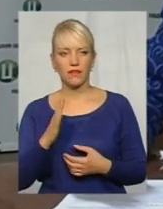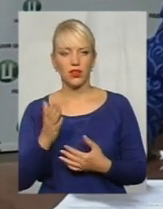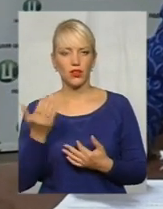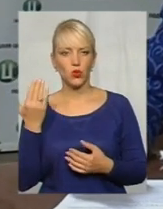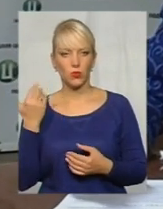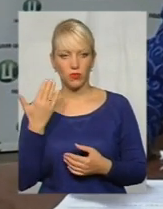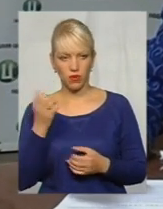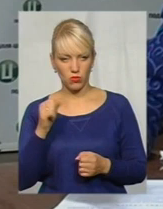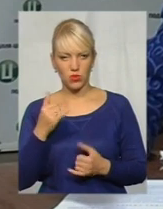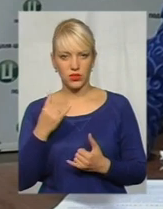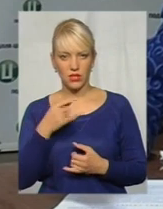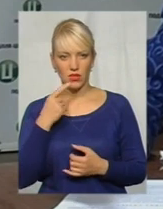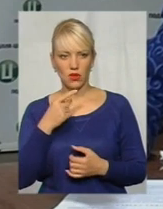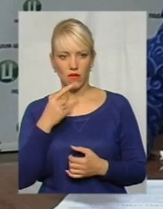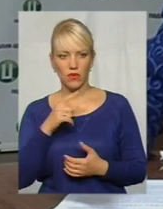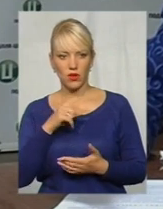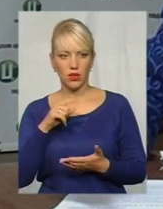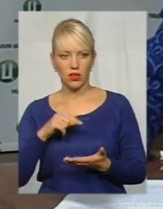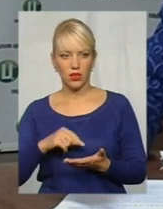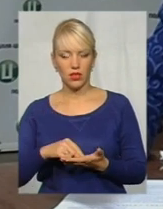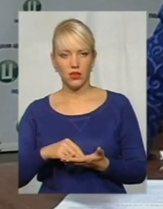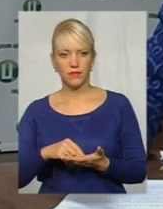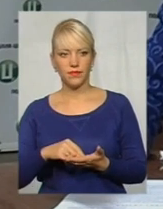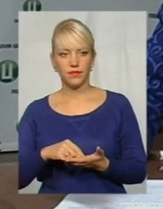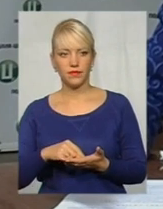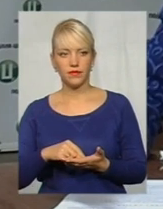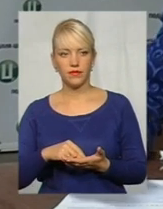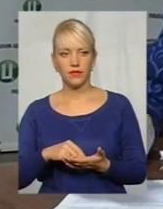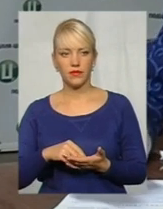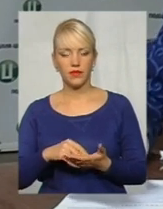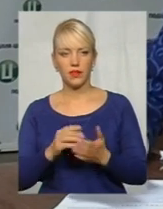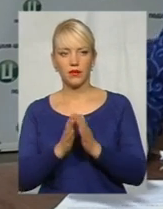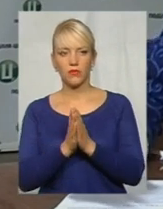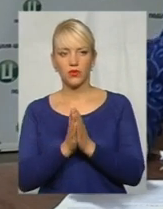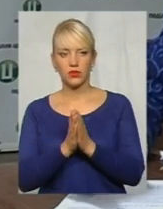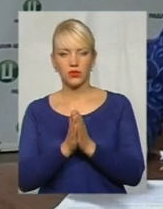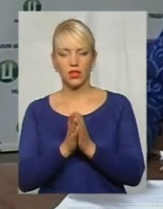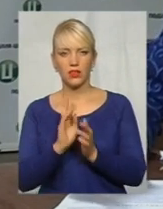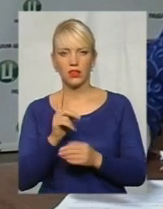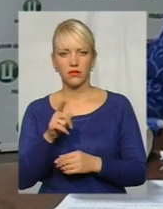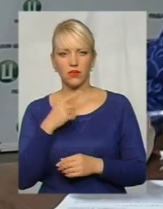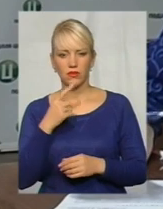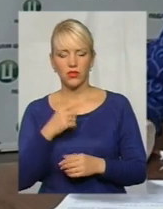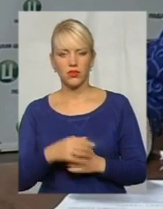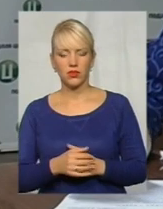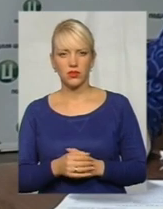Ви можете зараз говорити? Можемо. Перепрошую, нагадайте, як до вас звертатися?